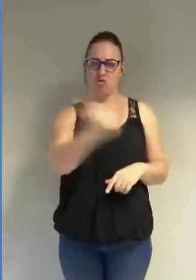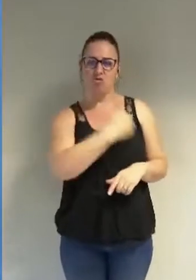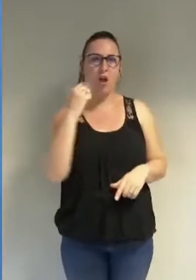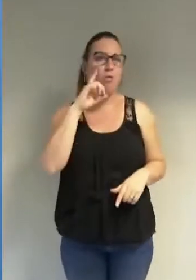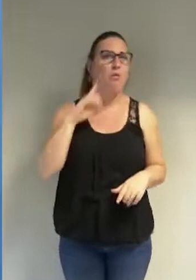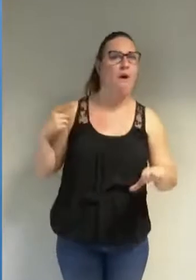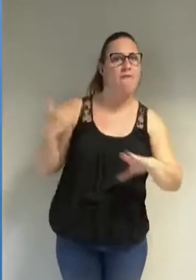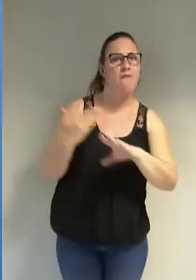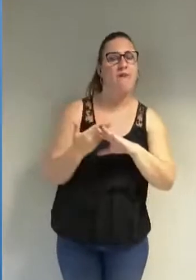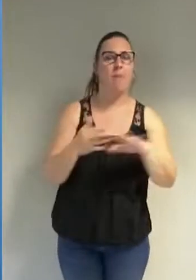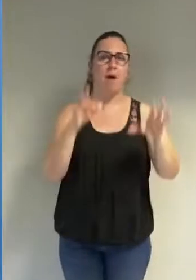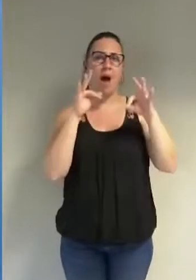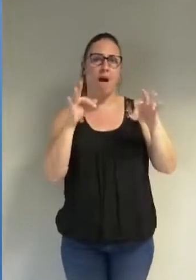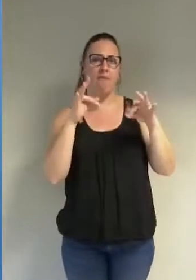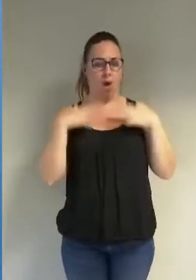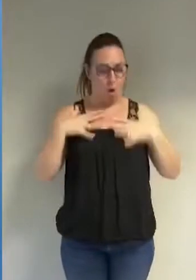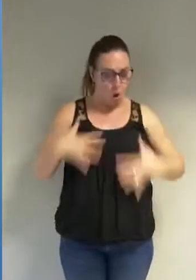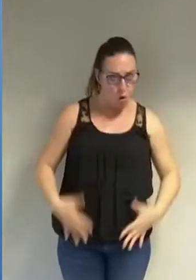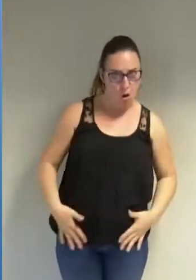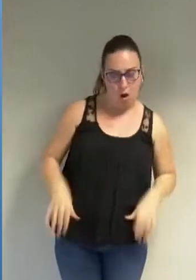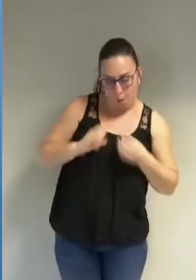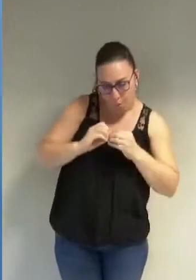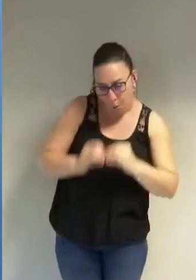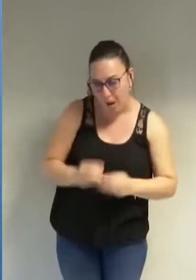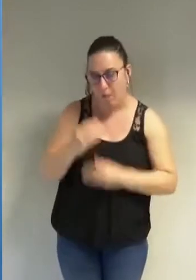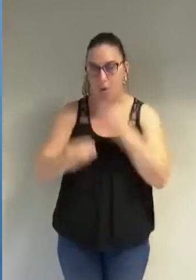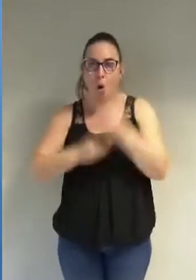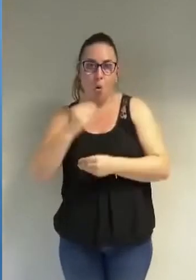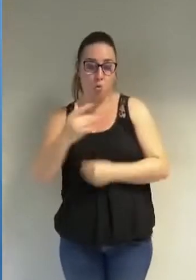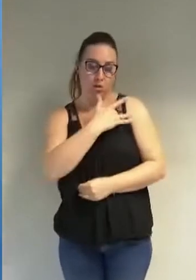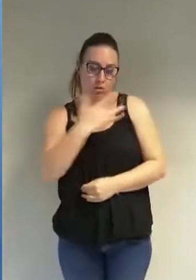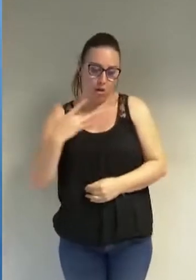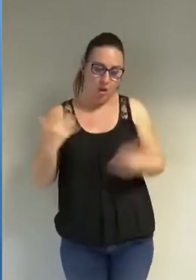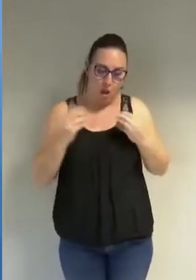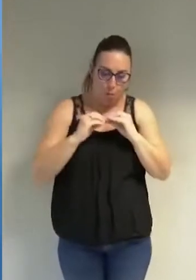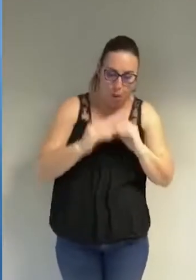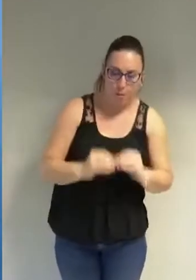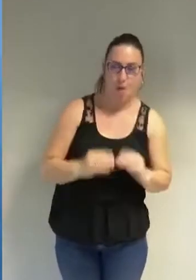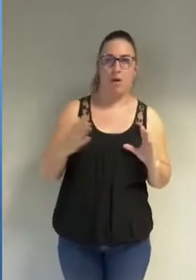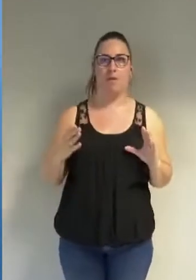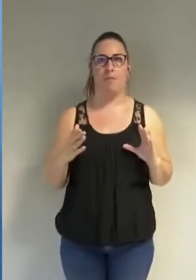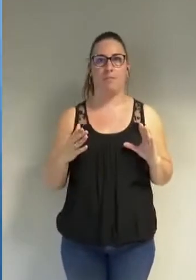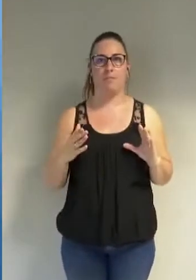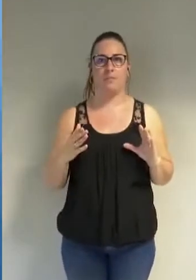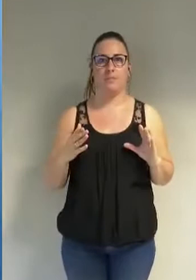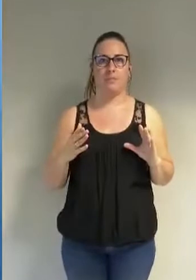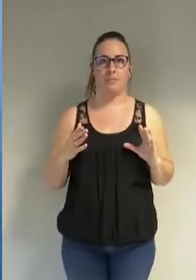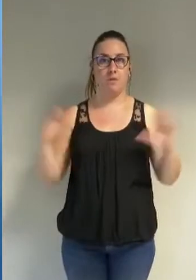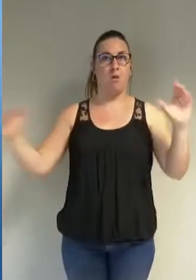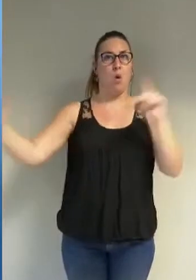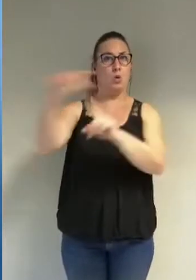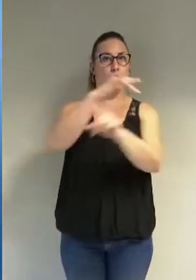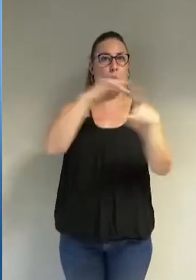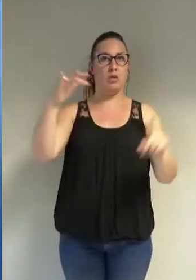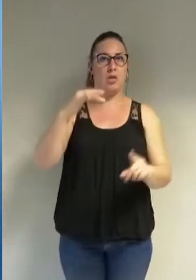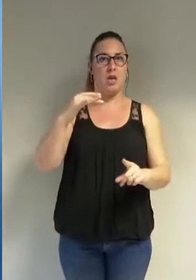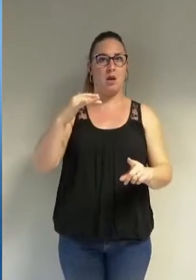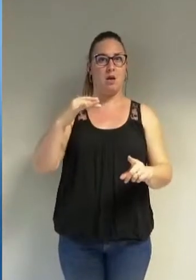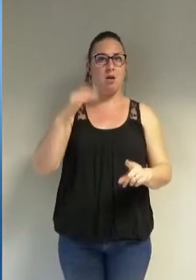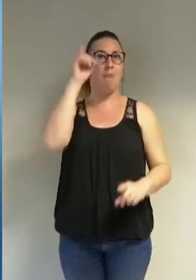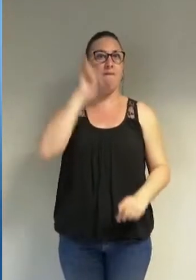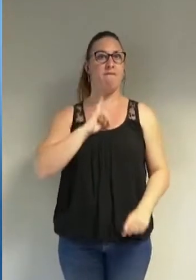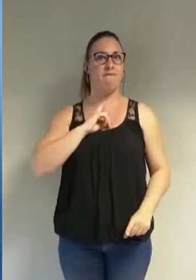dans leur rapport à leur corps ou à des problèmes de santé. Le changement du regard de la société sur le corps